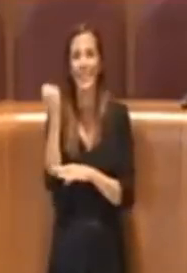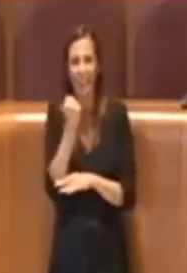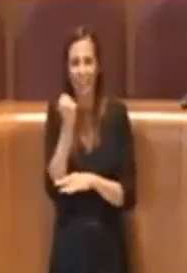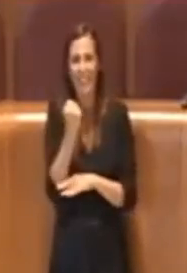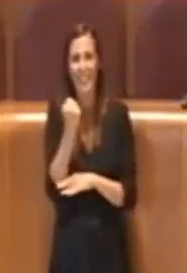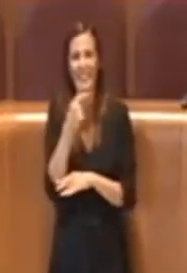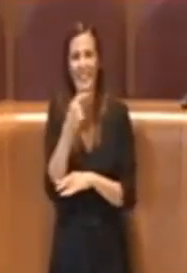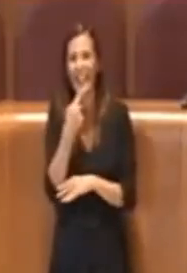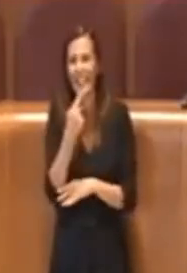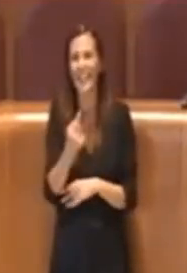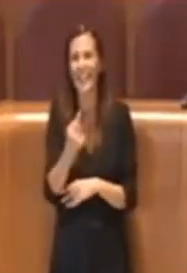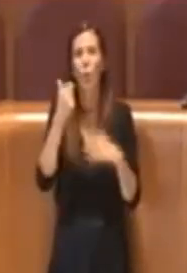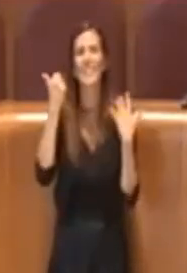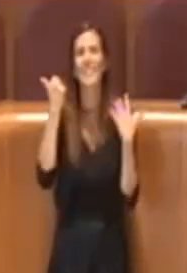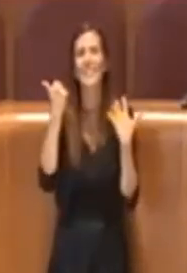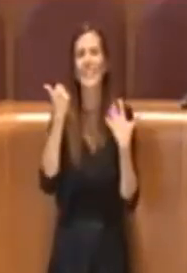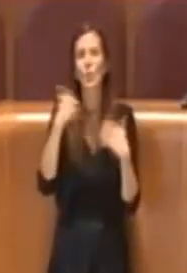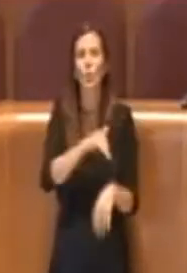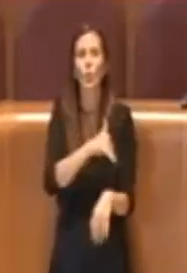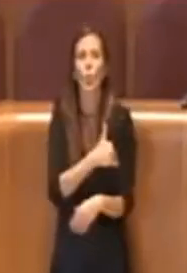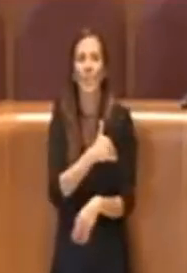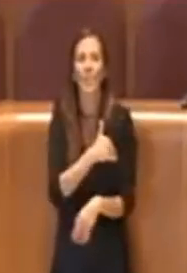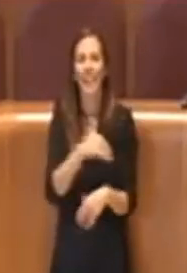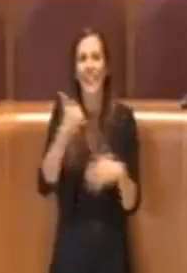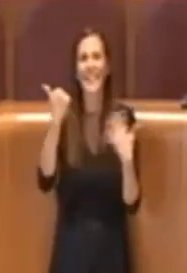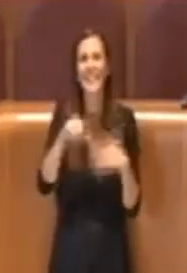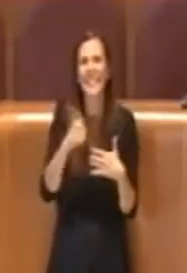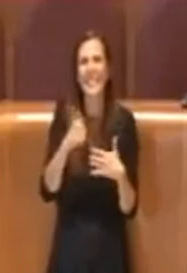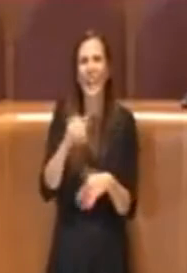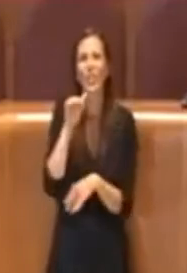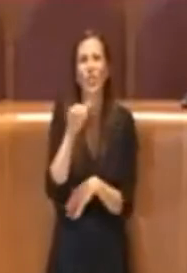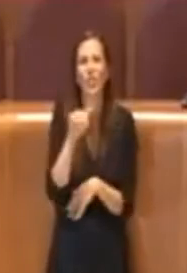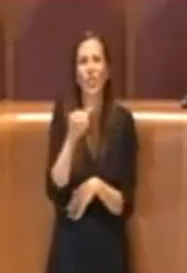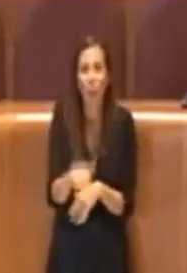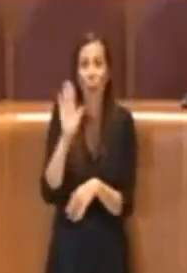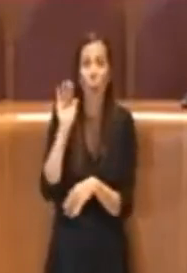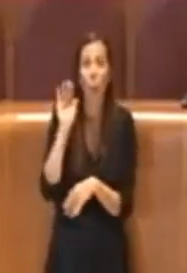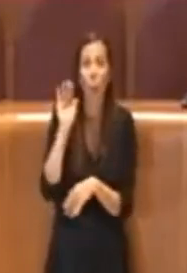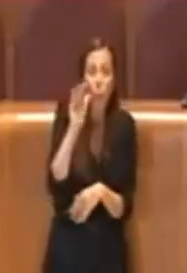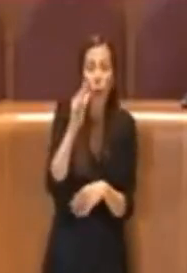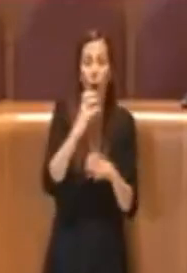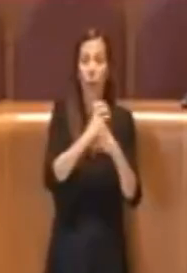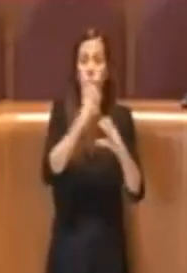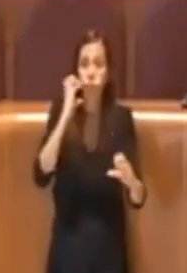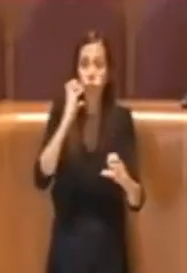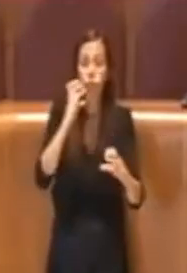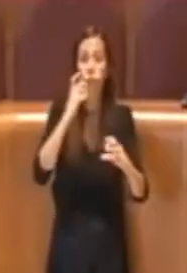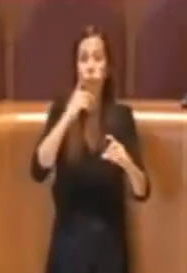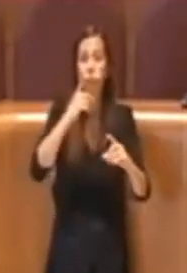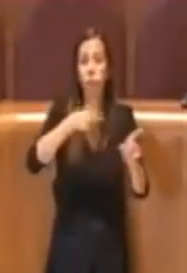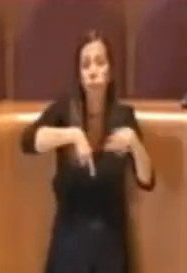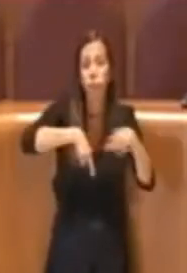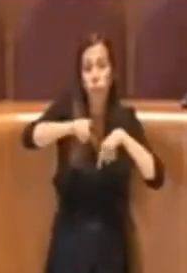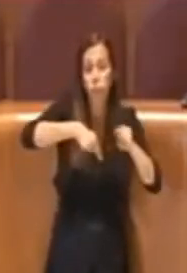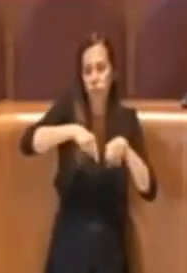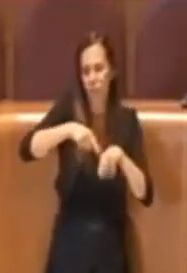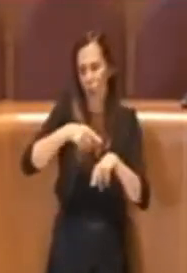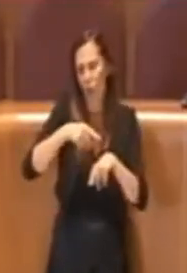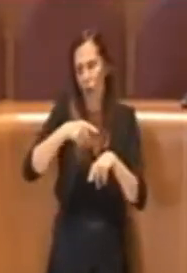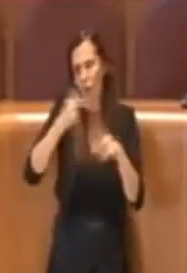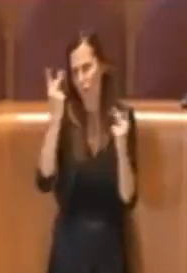di studenti, in realtà non è così, probabilmente se deve essere confuso con